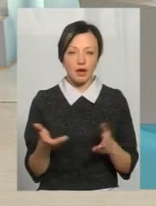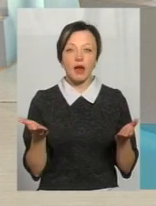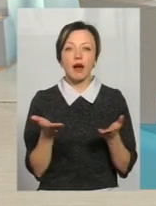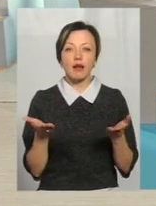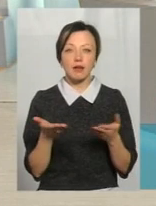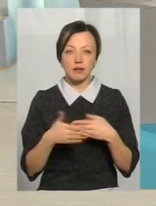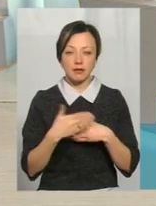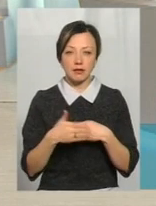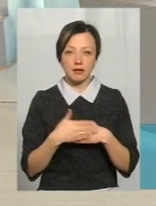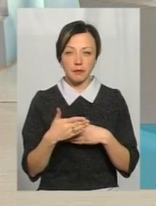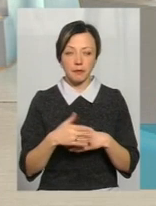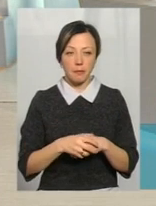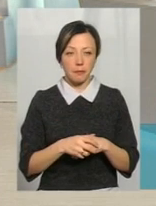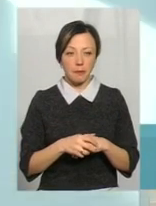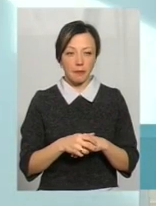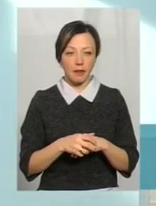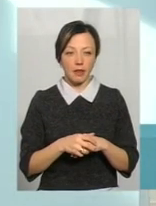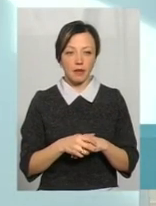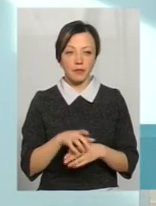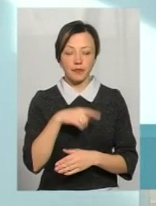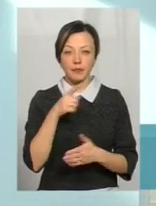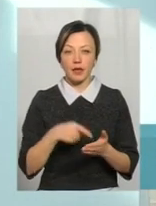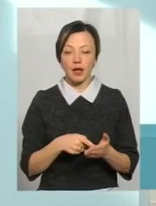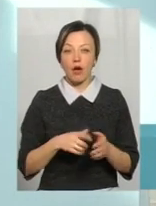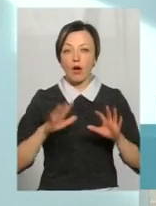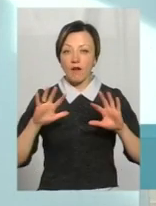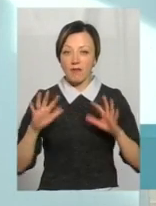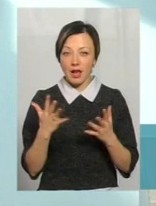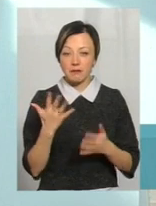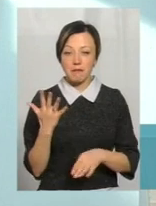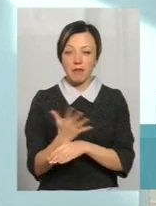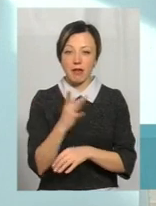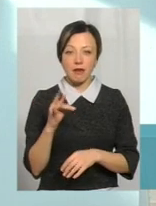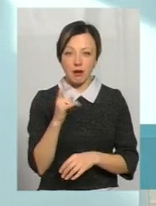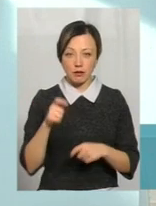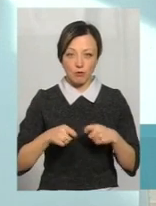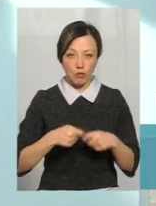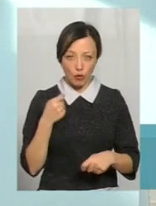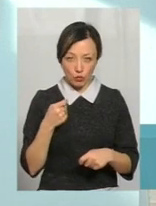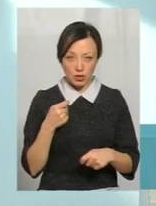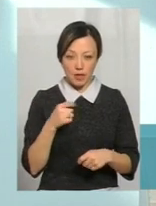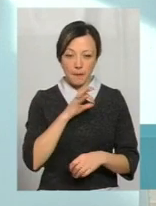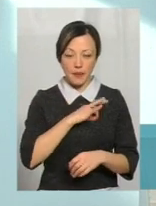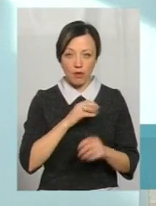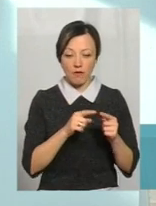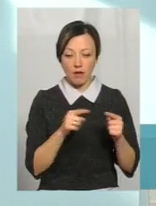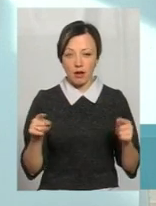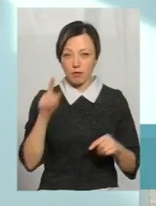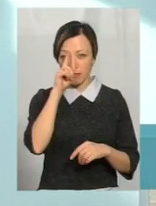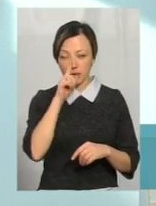саме? Ну, саме в нас прийнято у разі п'яти порушень у перевезенні пільгових протягом місяця.